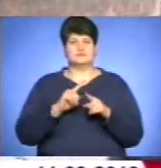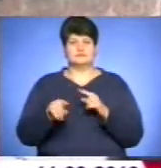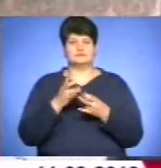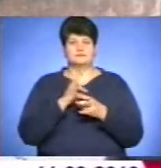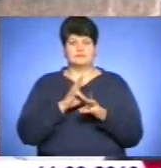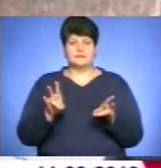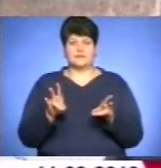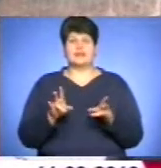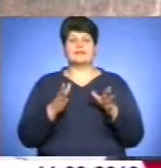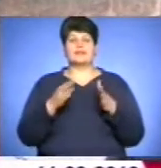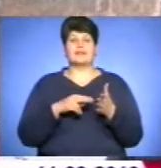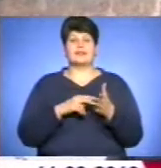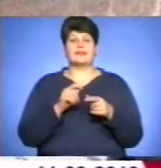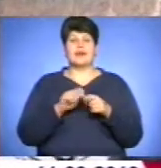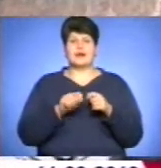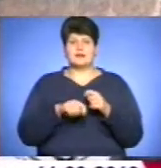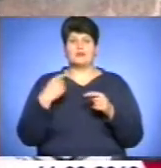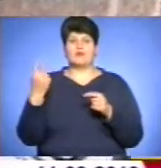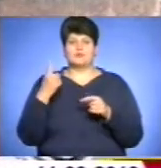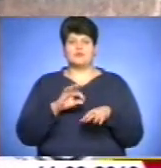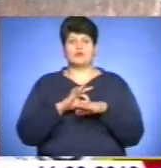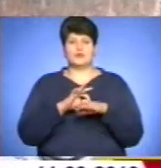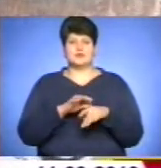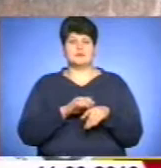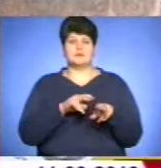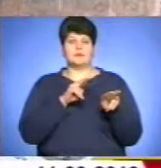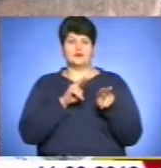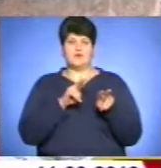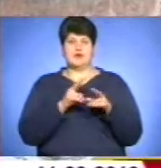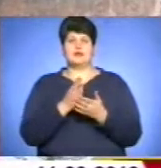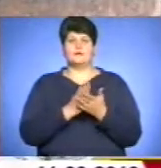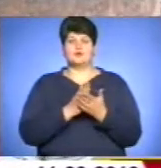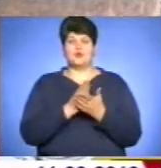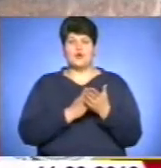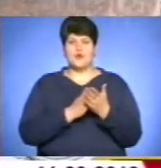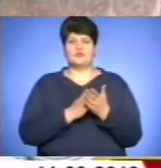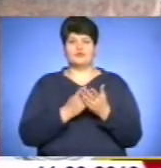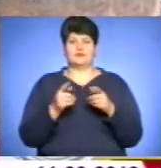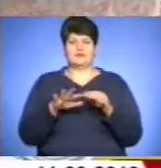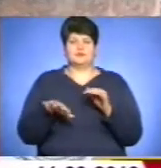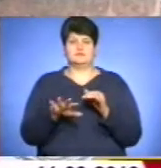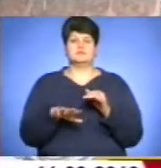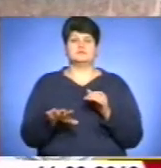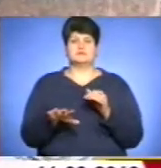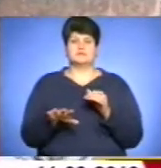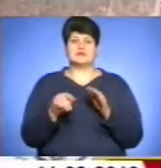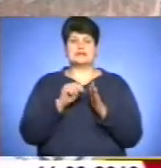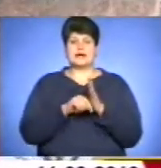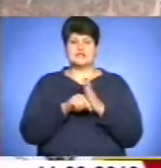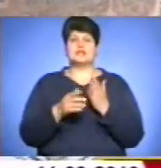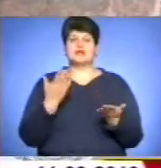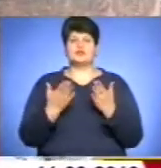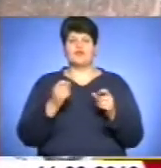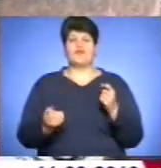Нарядами в області ведеться патрулювання на ділянках, які вони обслуговують. Якщо